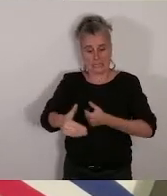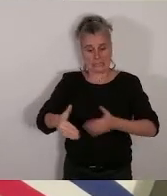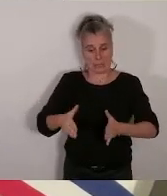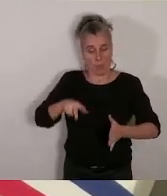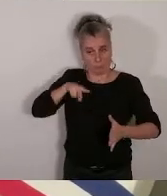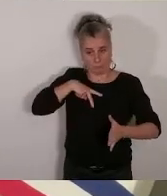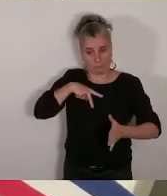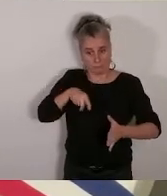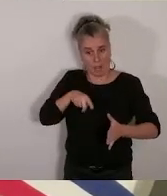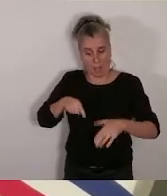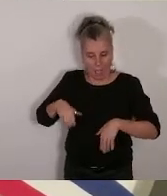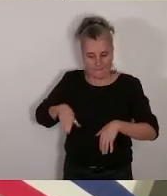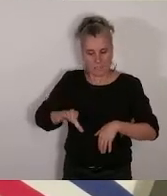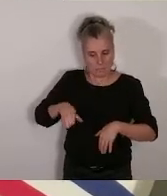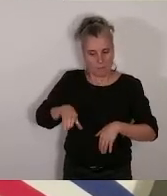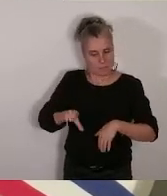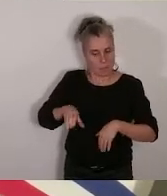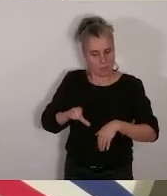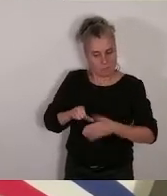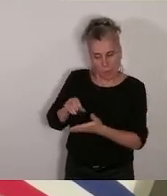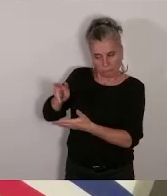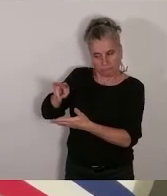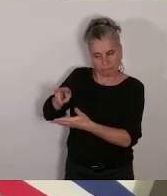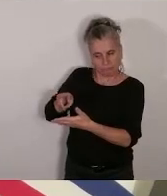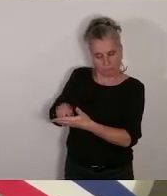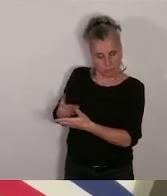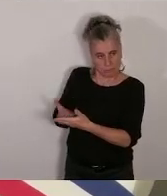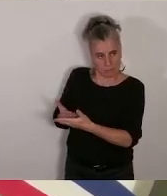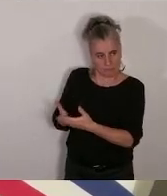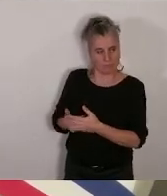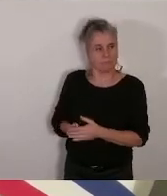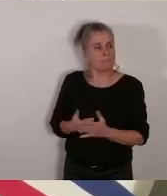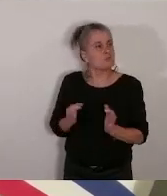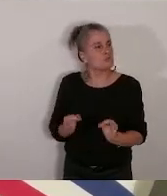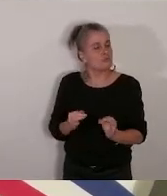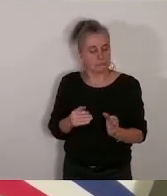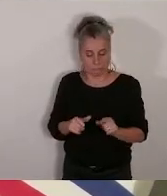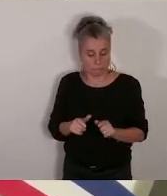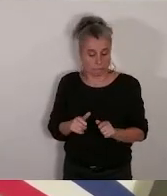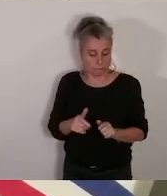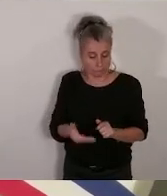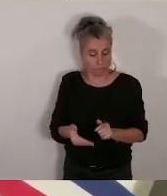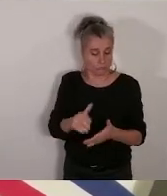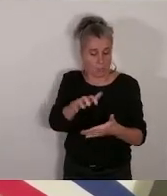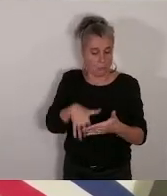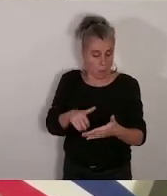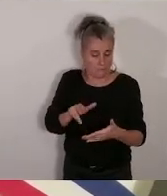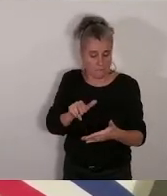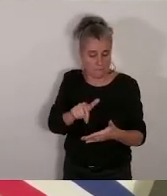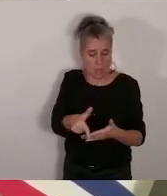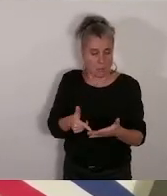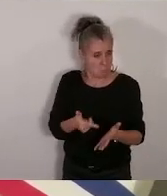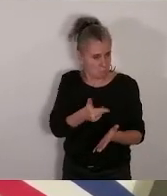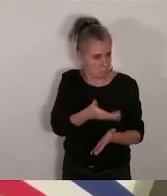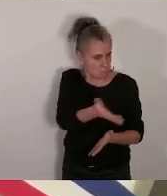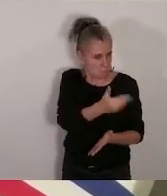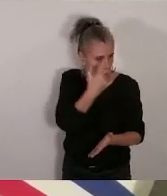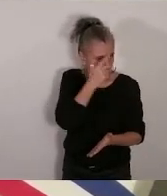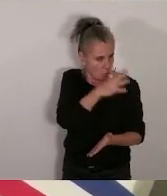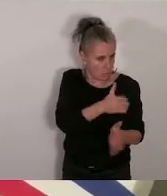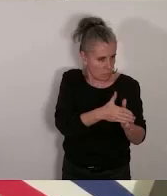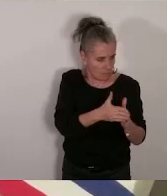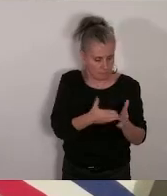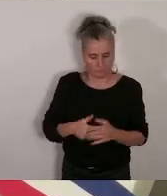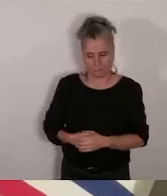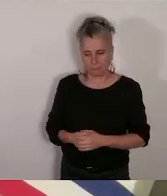'on va retrouver d'ailleurs par la suite dans certains rapports soumis à notre avis et sur lesquels nous sommes associés en tant qu'élus